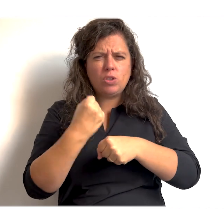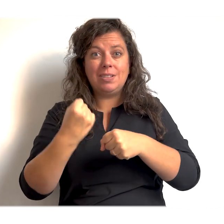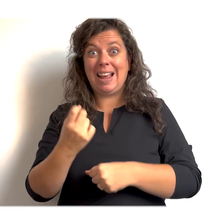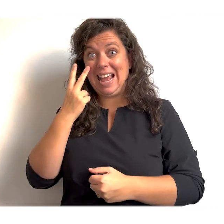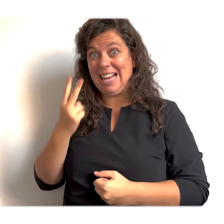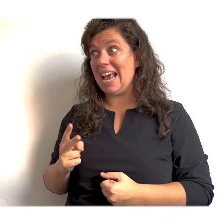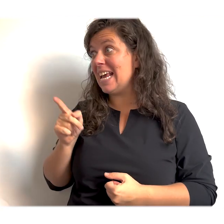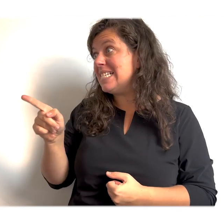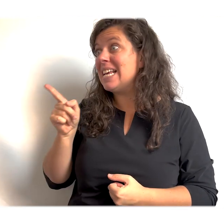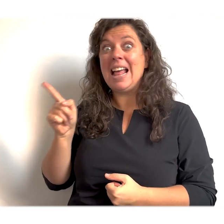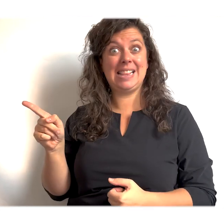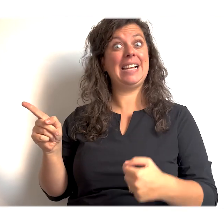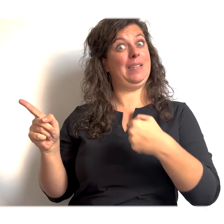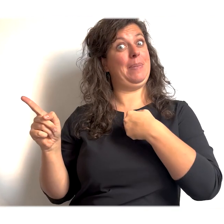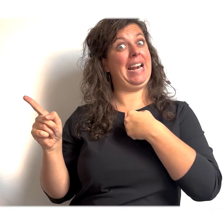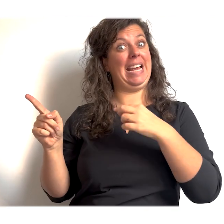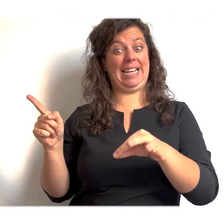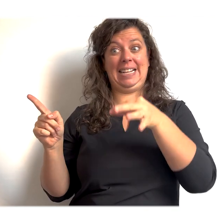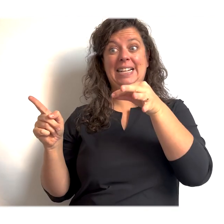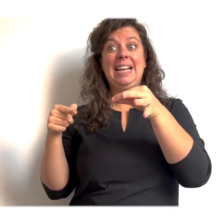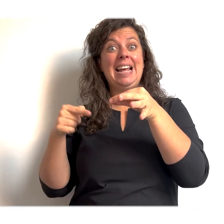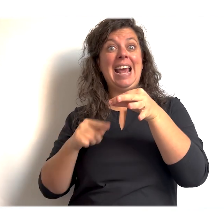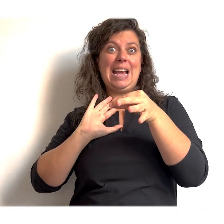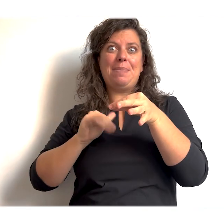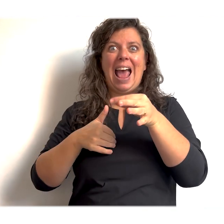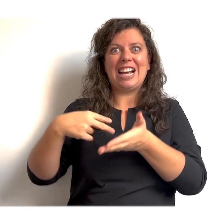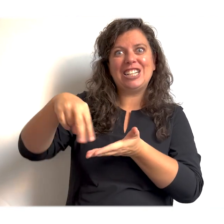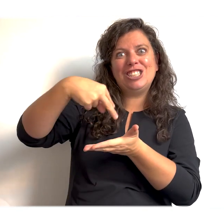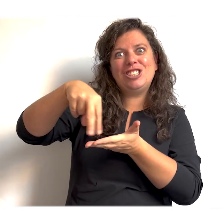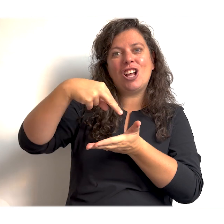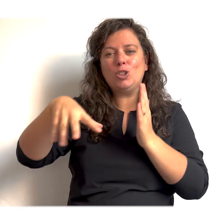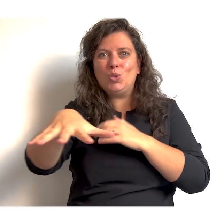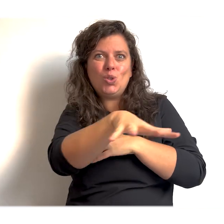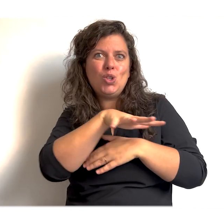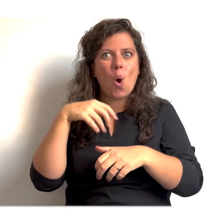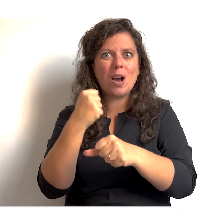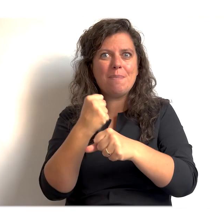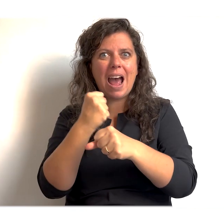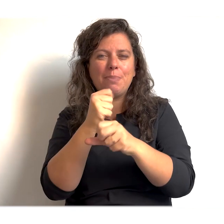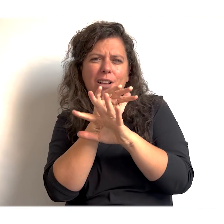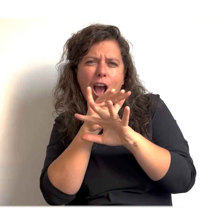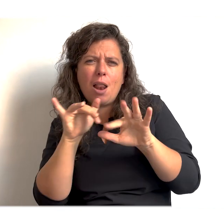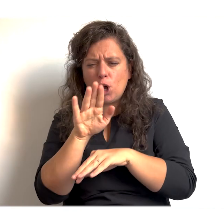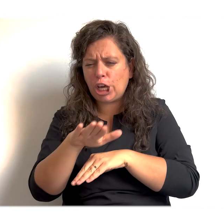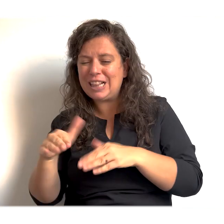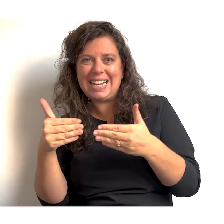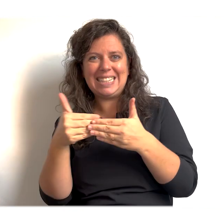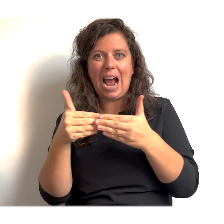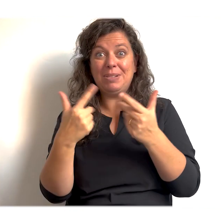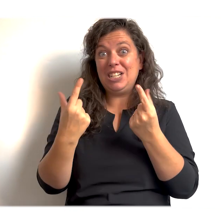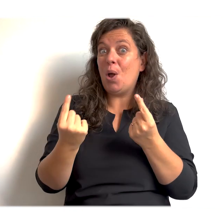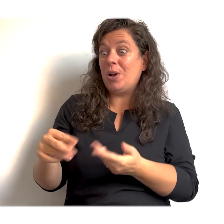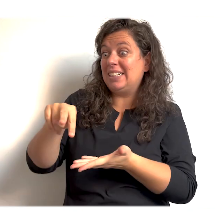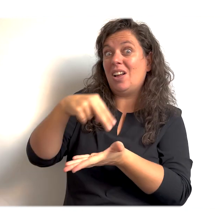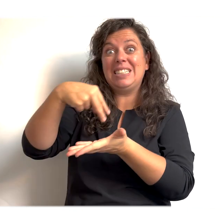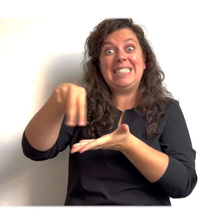Dit ben ik. Ja, en ik heb een eigen dansstudio gemaakt. Met allemaal kinderen en dames... die allemaal leuk aan het dansen